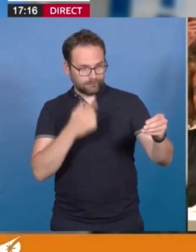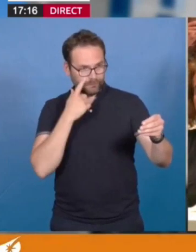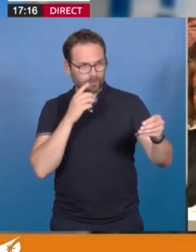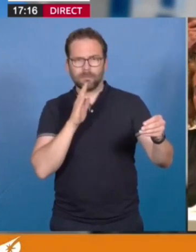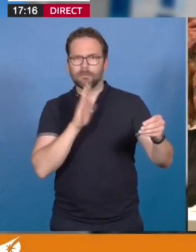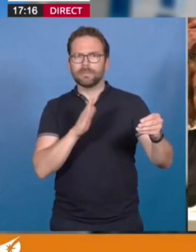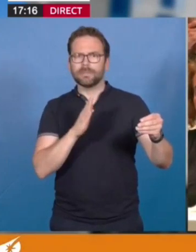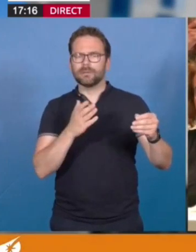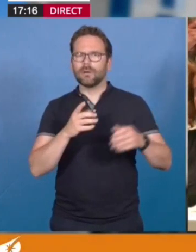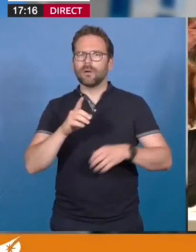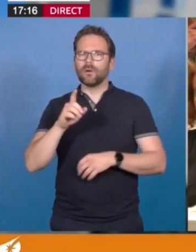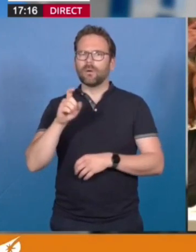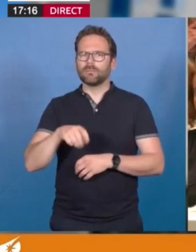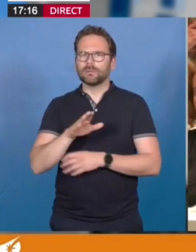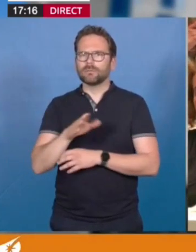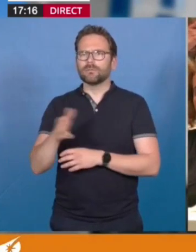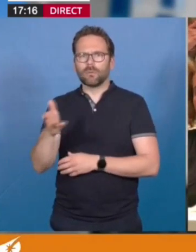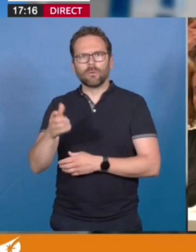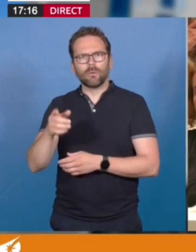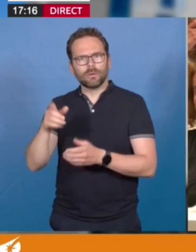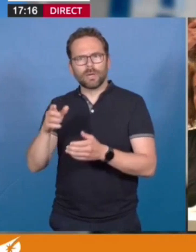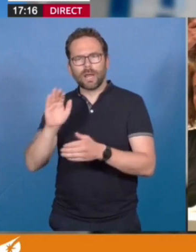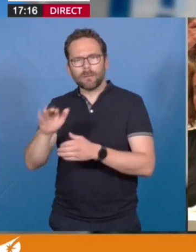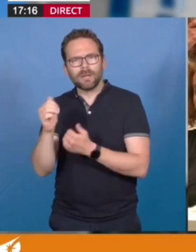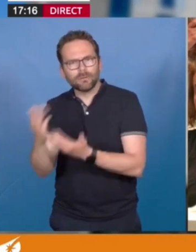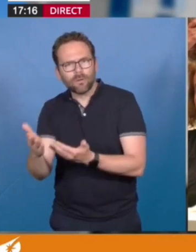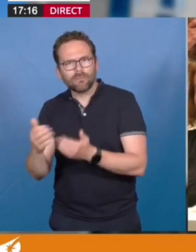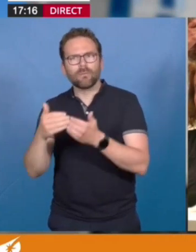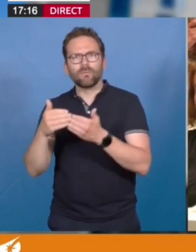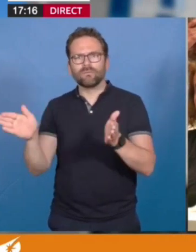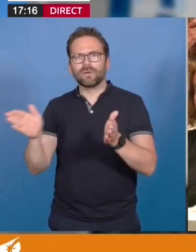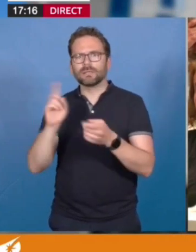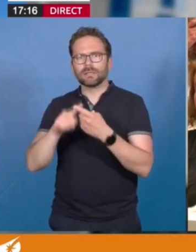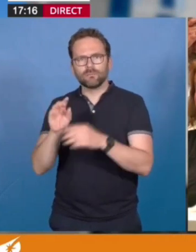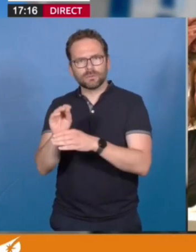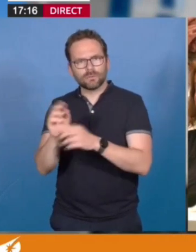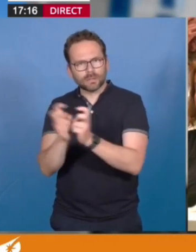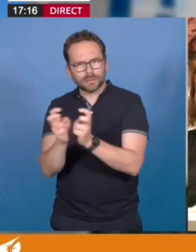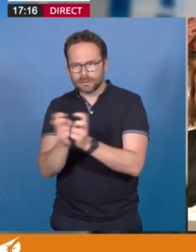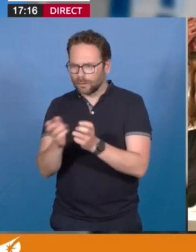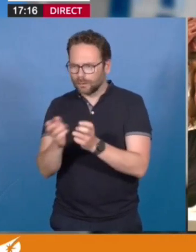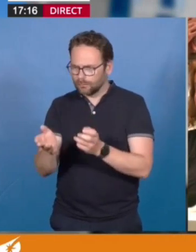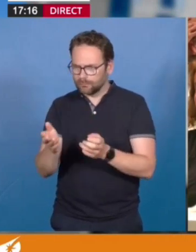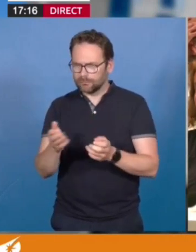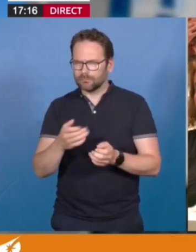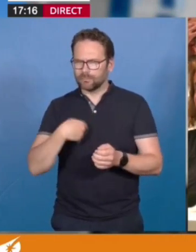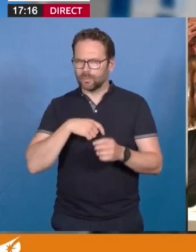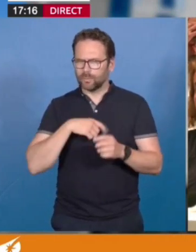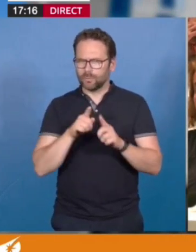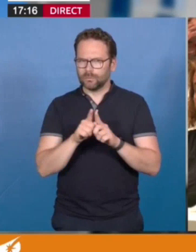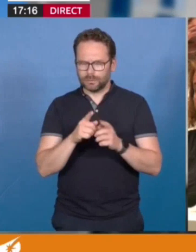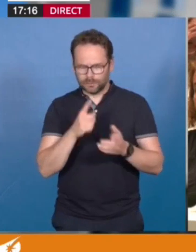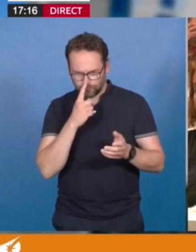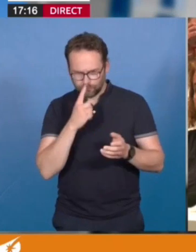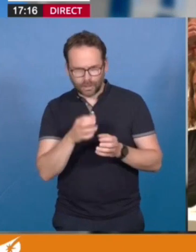liées à l'obligation faite aux collectivités de lancer un appel d'offres ouvert pour la fourniture d'électricité. Nous sommes également confrontés aux